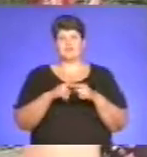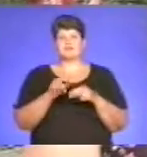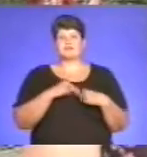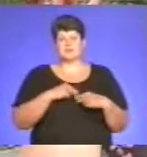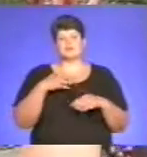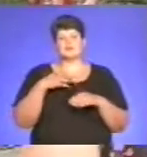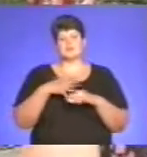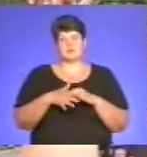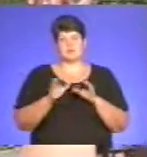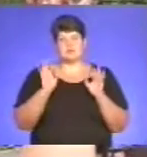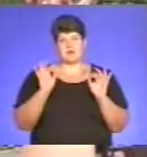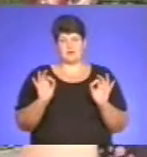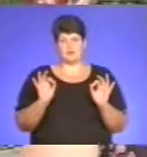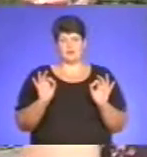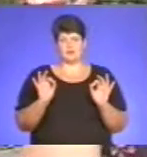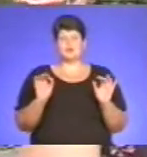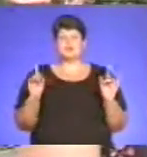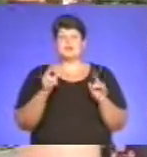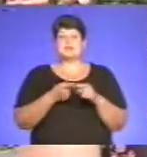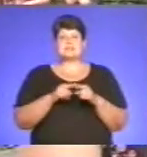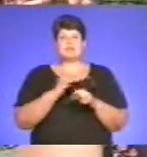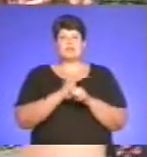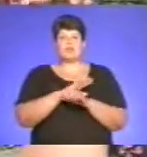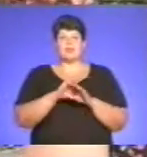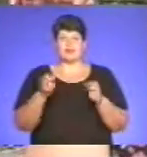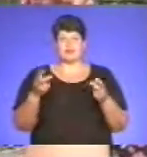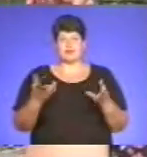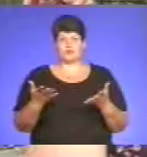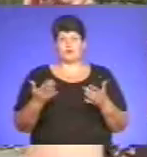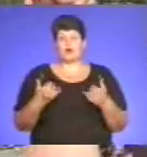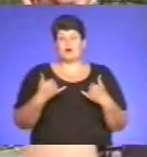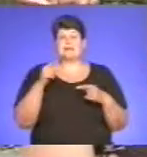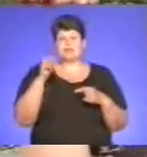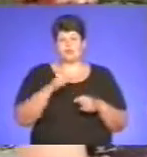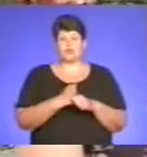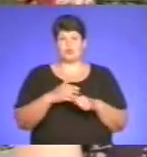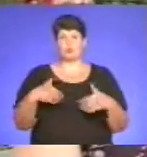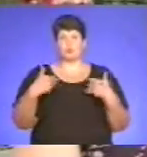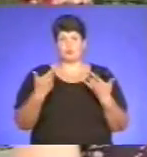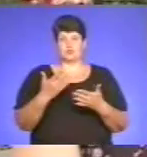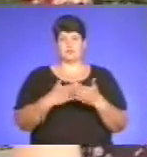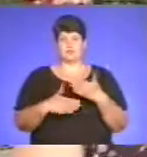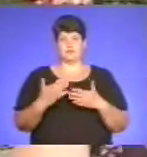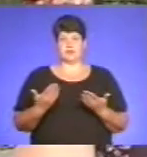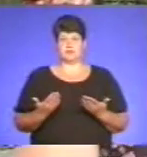зрозумієте правильно, що це робота не кваліфікована, а, як правило, таку роботу пропонують інвалідну.